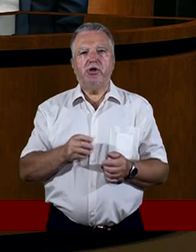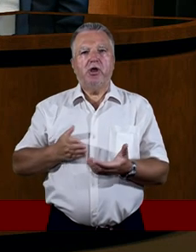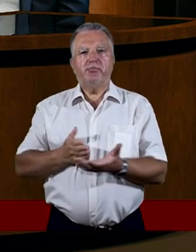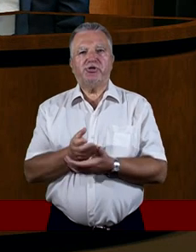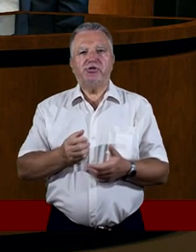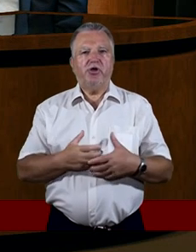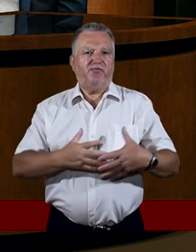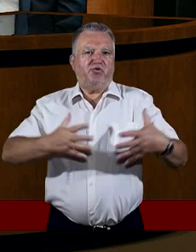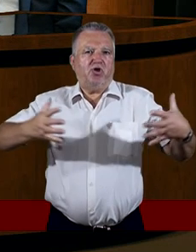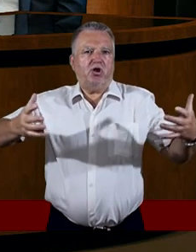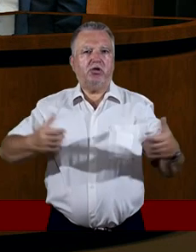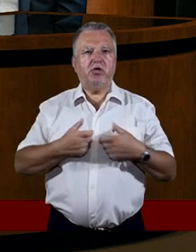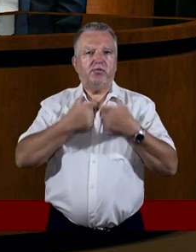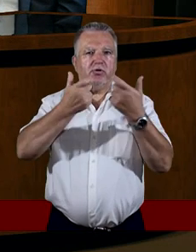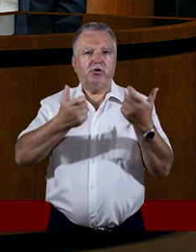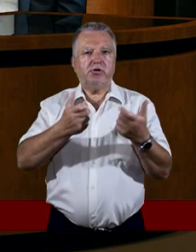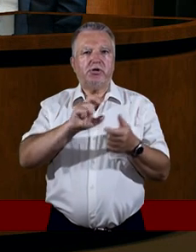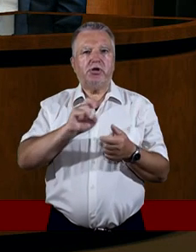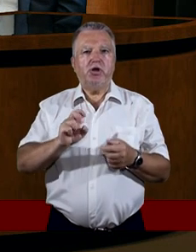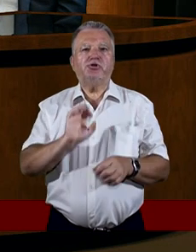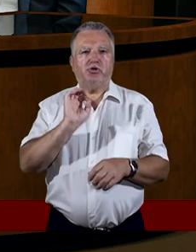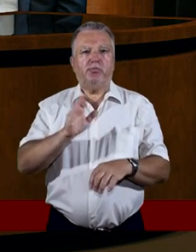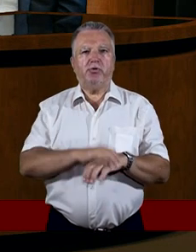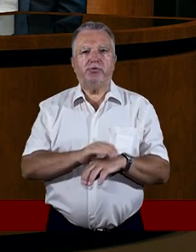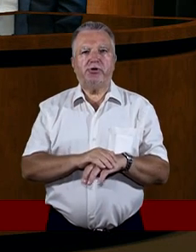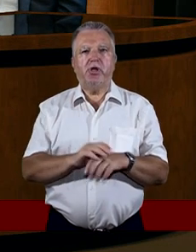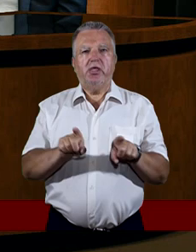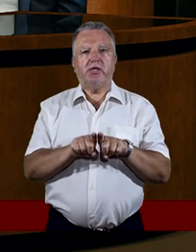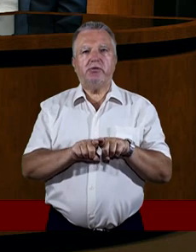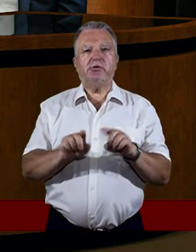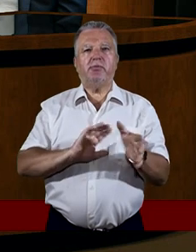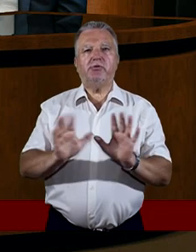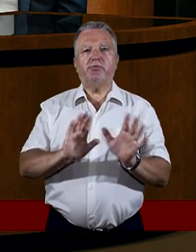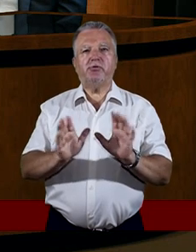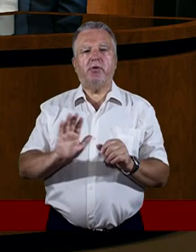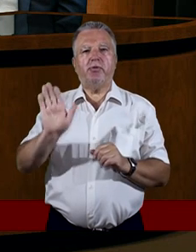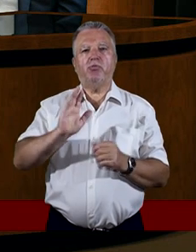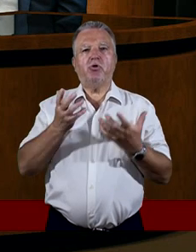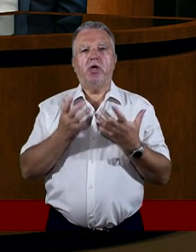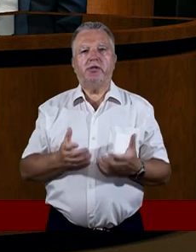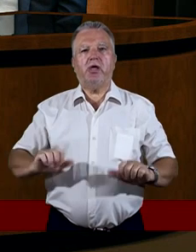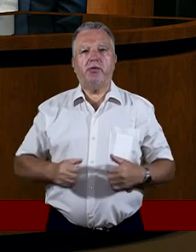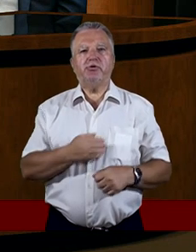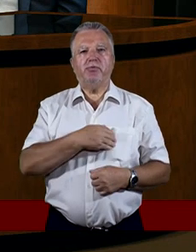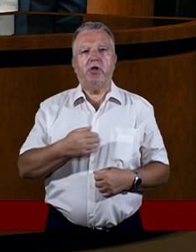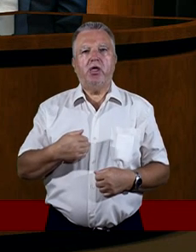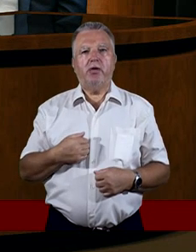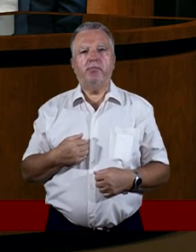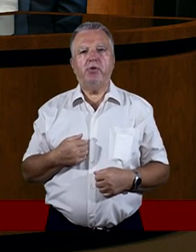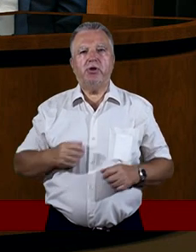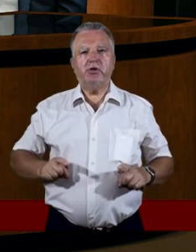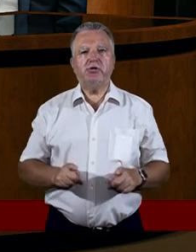czy po prostu przez przyjaźń. I takimi samymi sposobami Pan Bóg chce, żebyśmy my operowali dzisiaj,